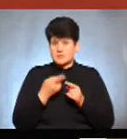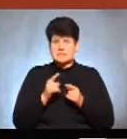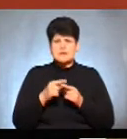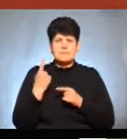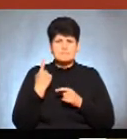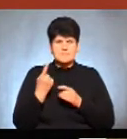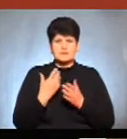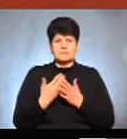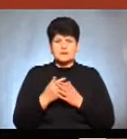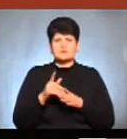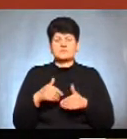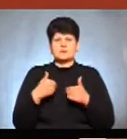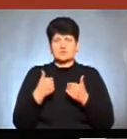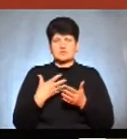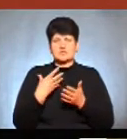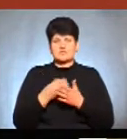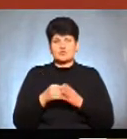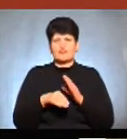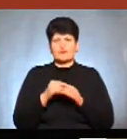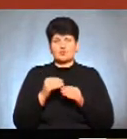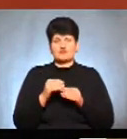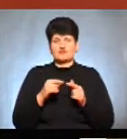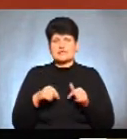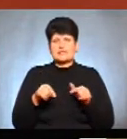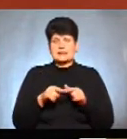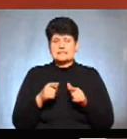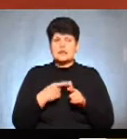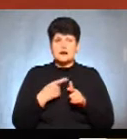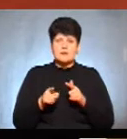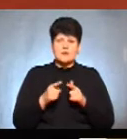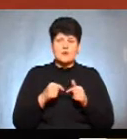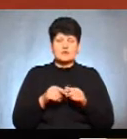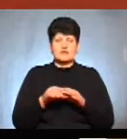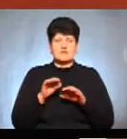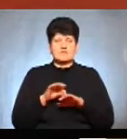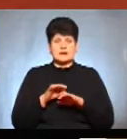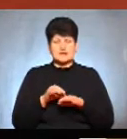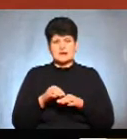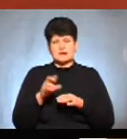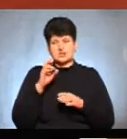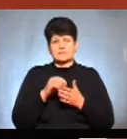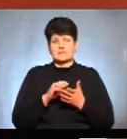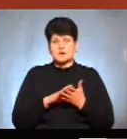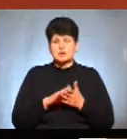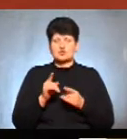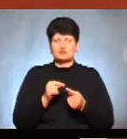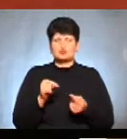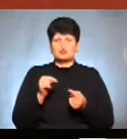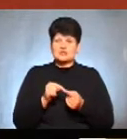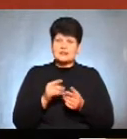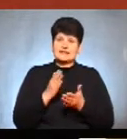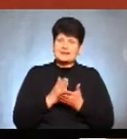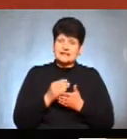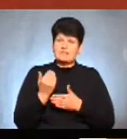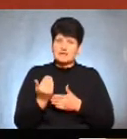дзвіночок для того, щоб звернутися на свою виборчу дільницю, або, відповідно, в органоведнення Державного реєстру виборців, для того, щоб, відповідно, уточнити, чи є ви,